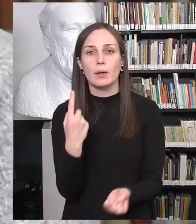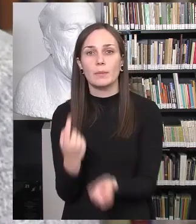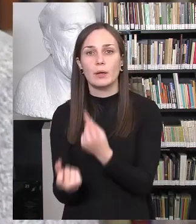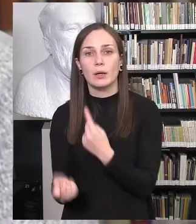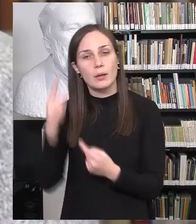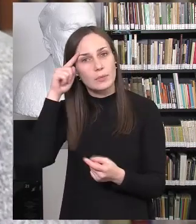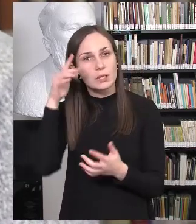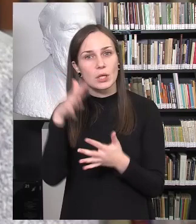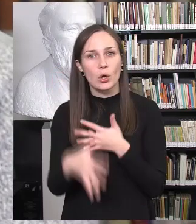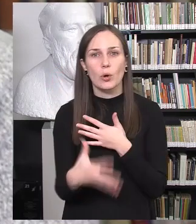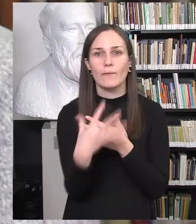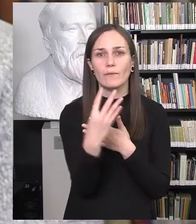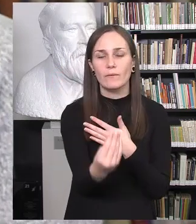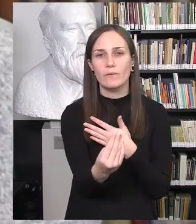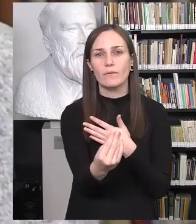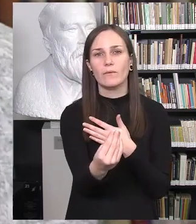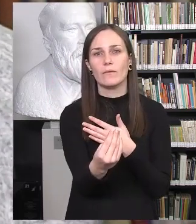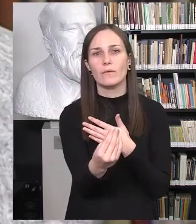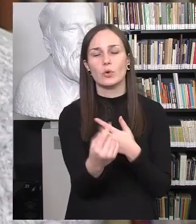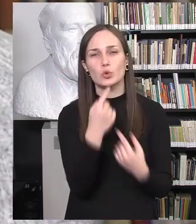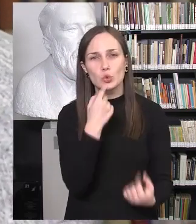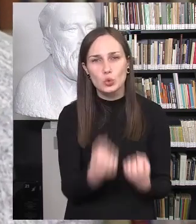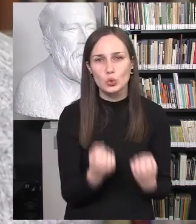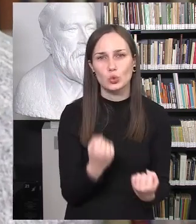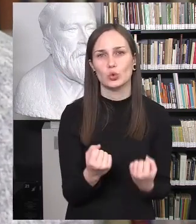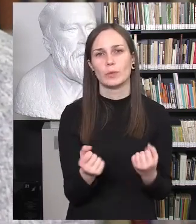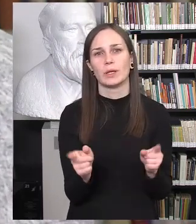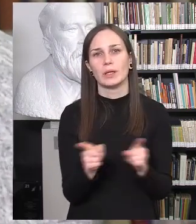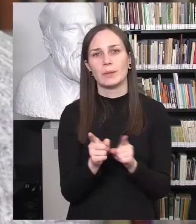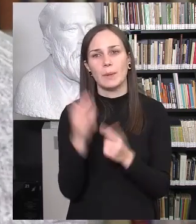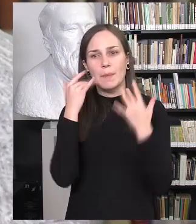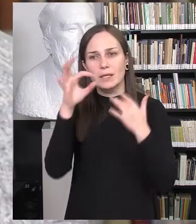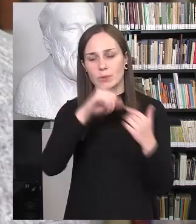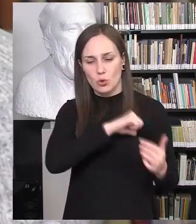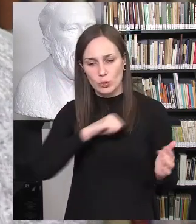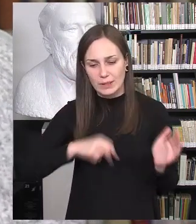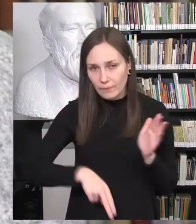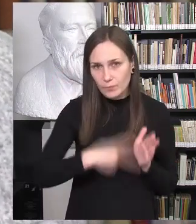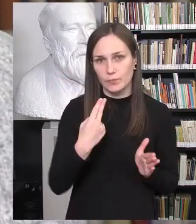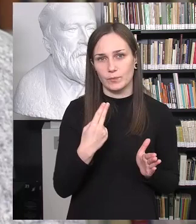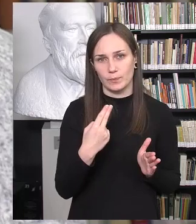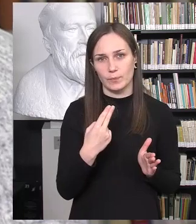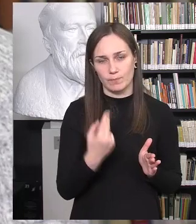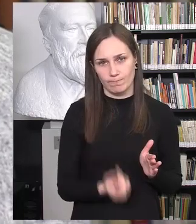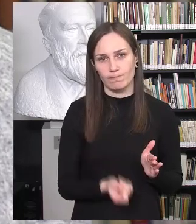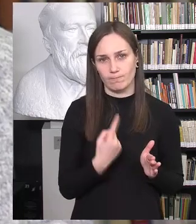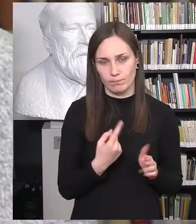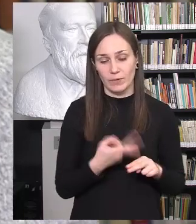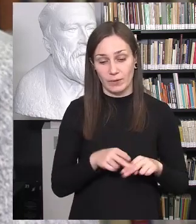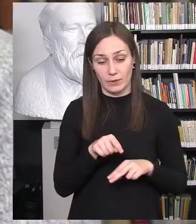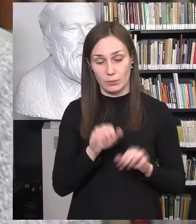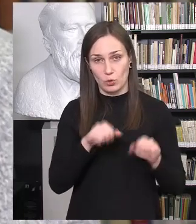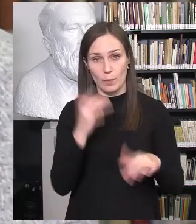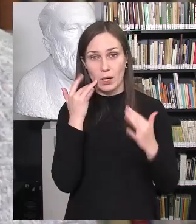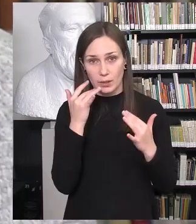psichologinės savisunkumai, taip pat ir mąstymus apie savižudybę. Ir va čia galima pagalvoti,